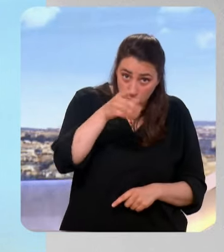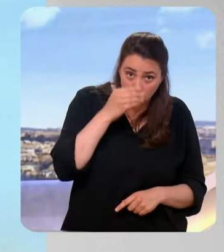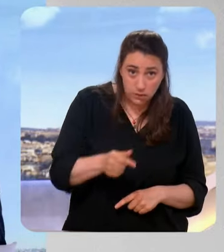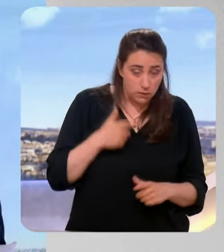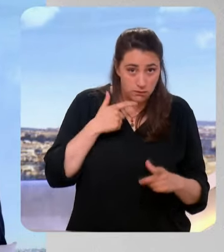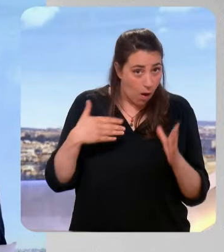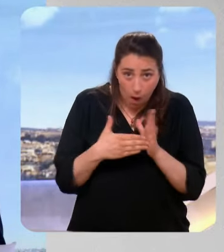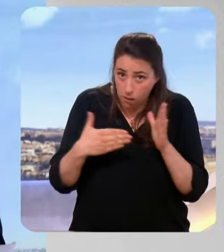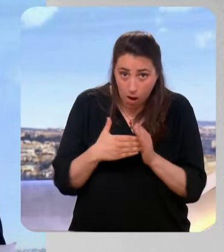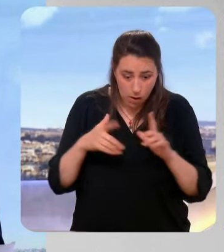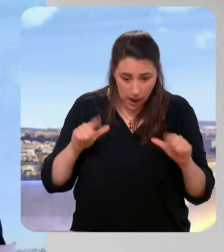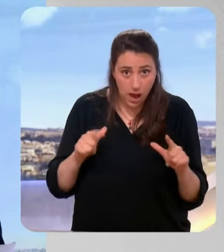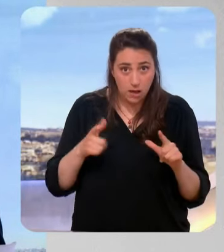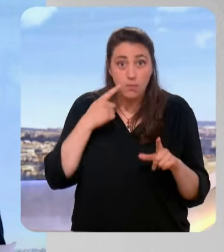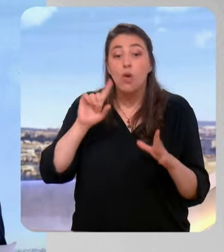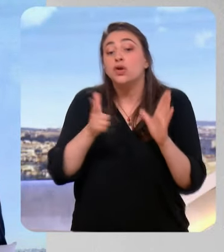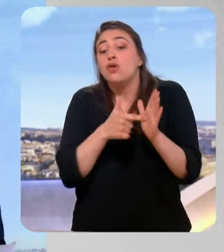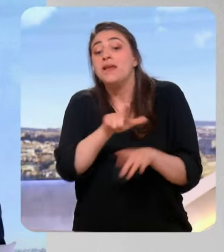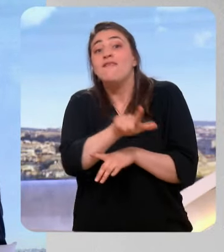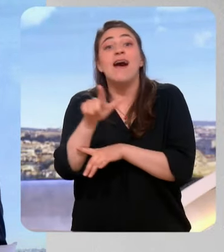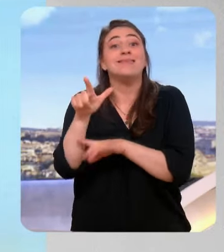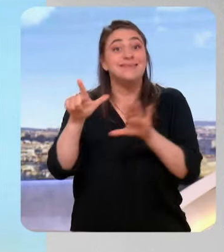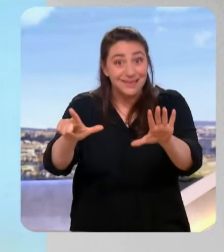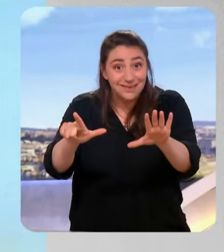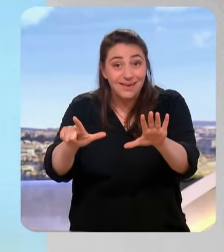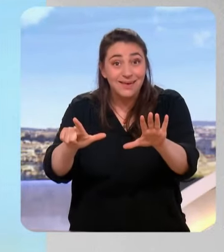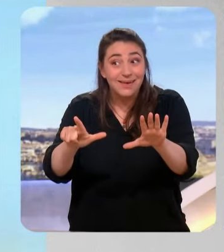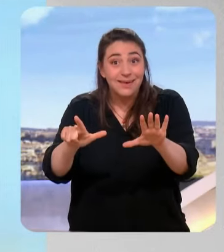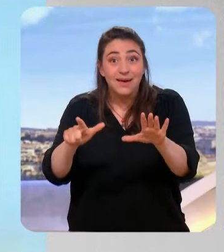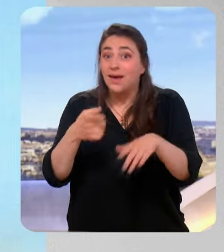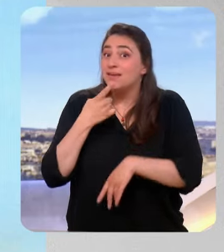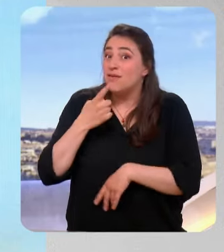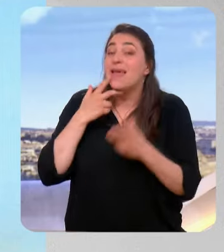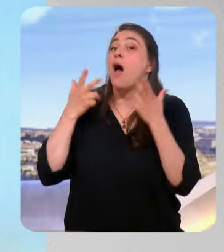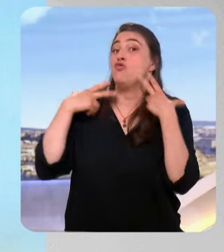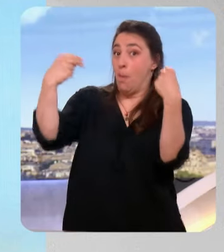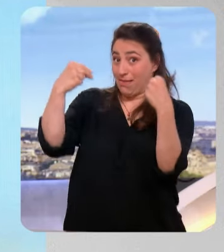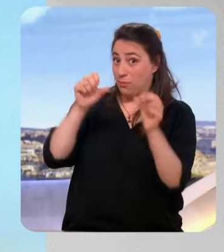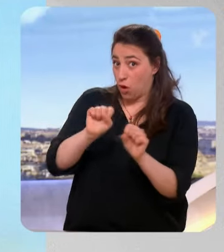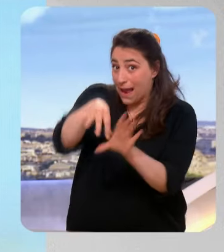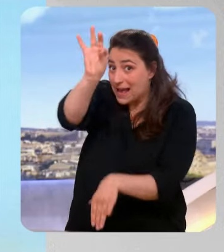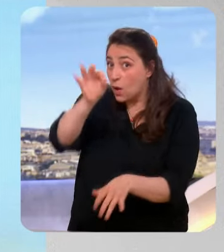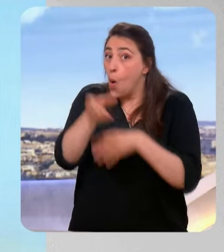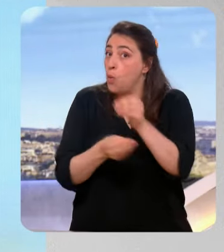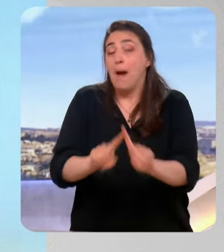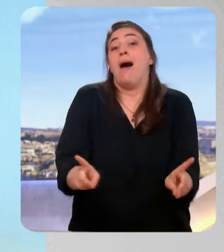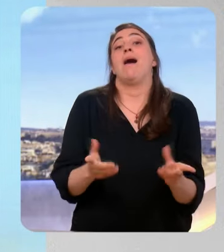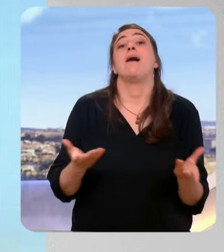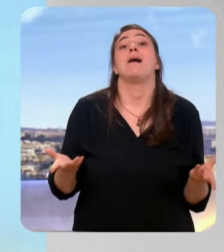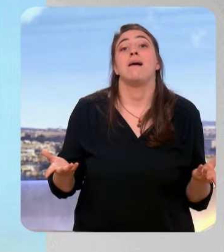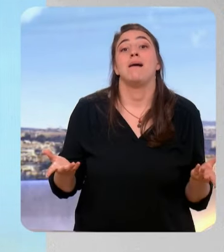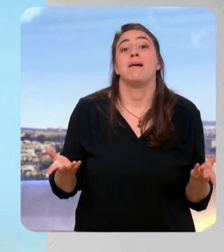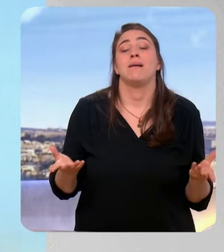où les chances de Marine Le Pen peuvent quand même, par ce scrutin de 2024, être renforcées dans la perspective de